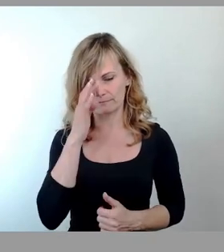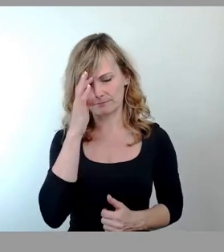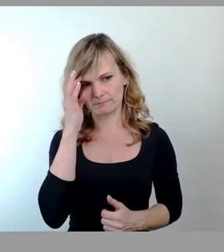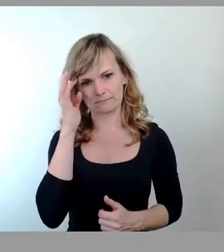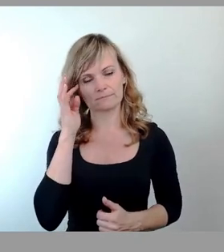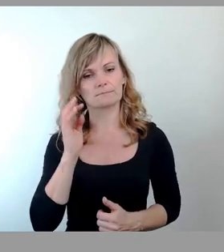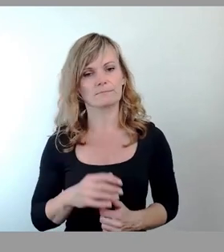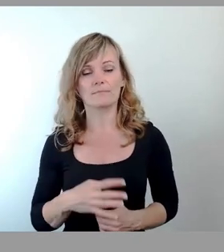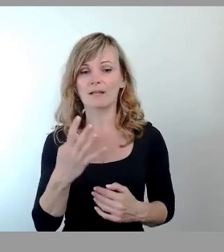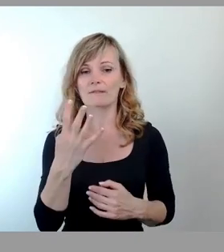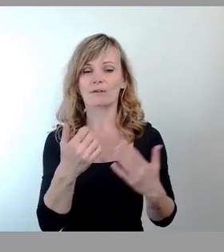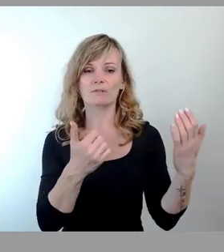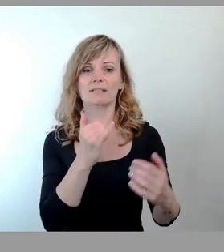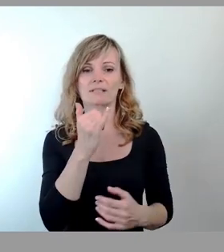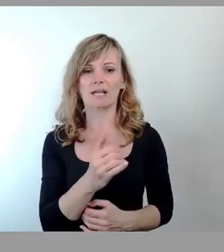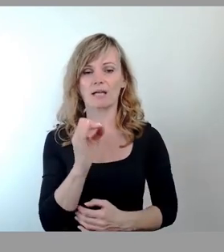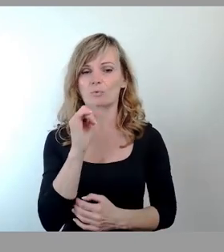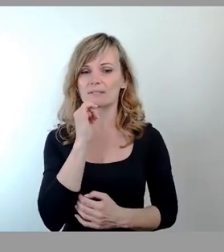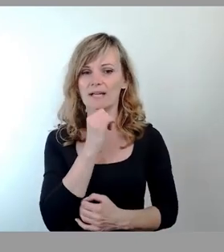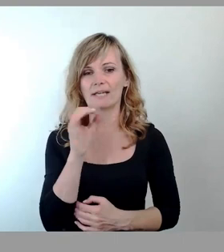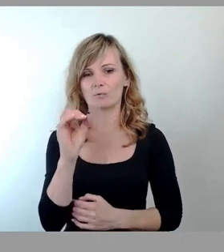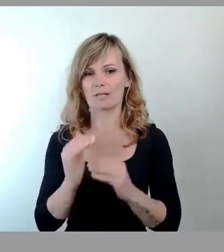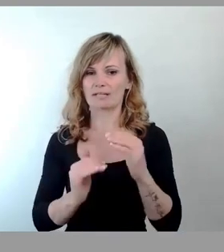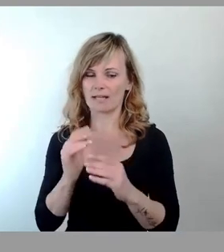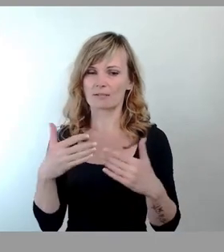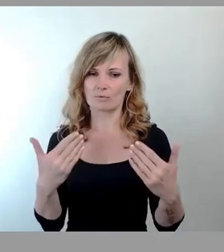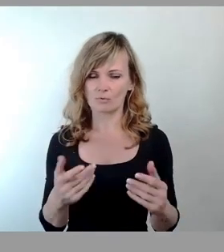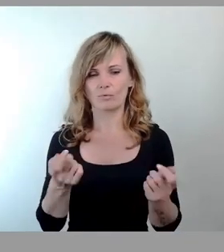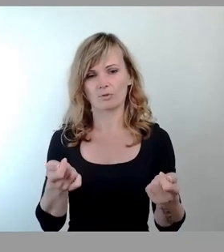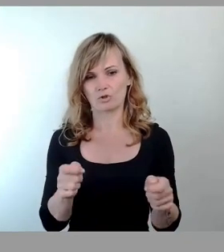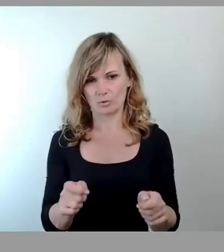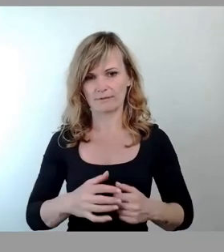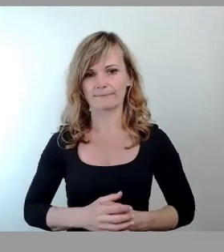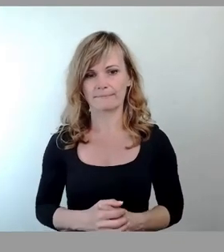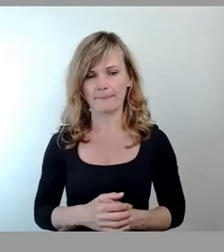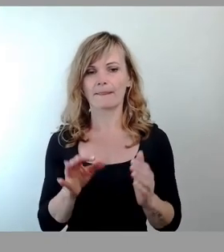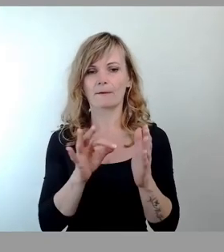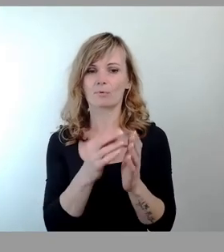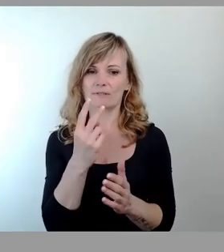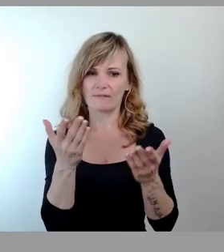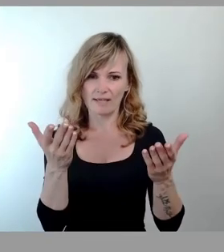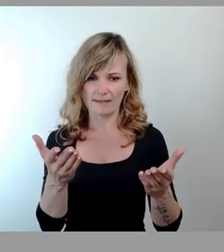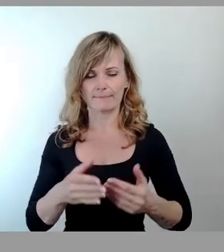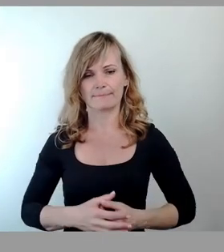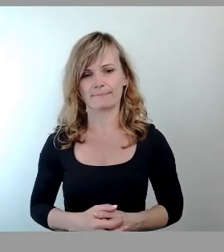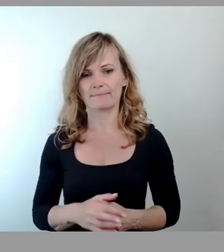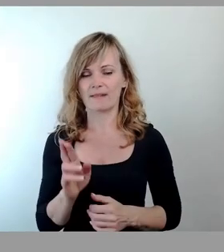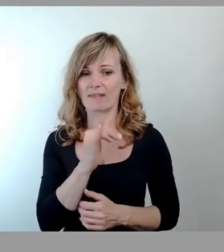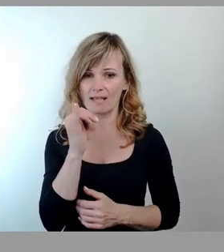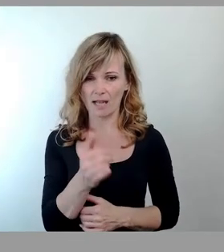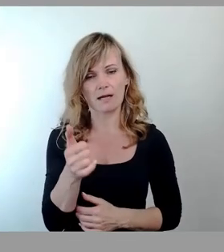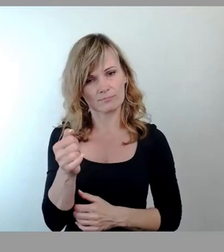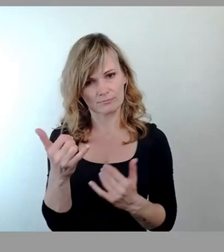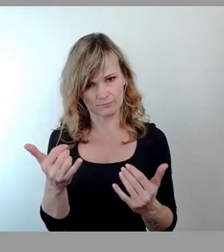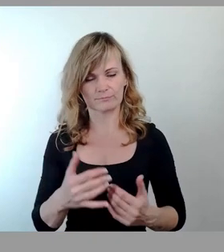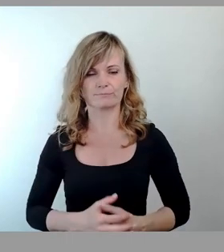64 Jahre 0 Nein, 0 Enthaltung damit so beschlossen. Ich stelle den Punkt 2 zur Abstimmung. Wer hier zustimmen kann, den